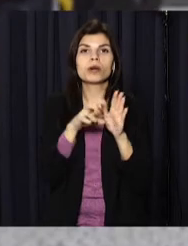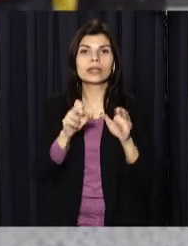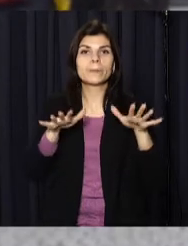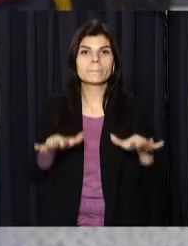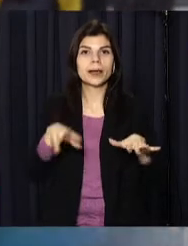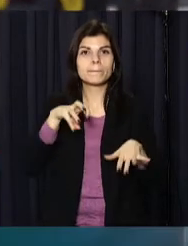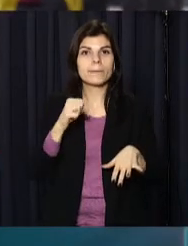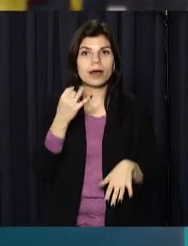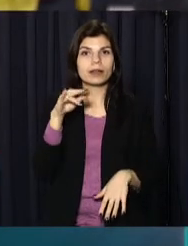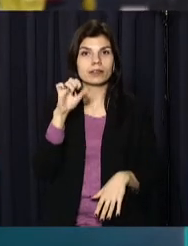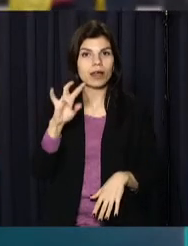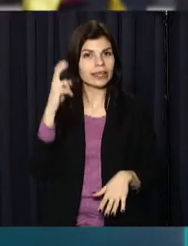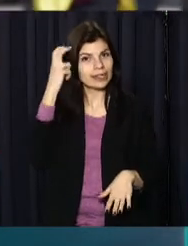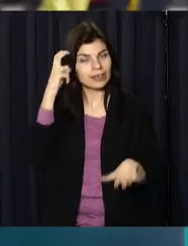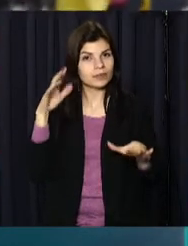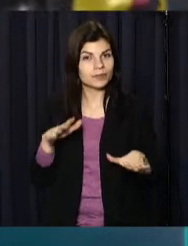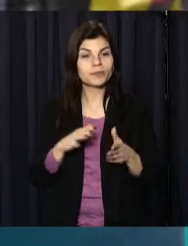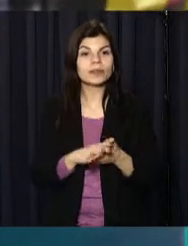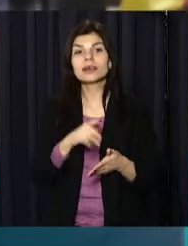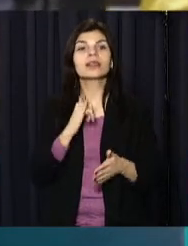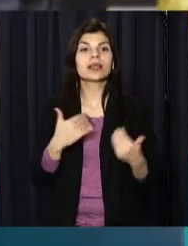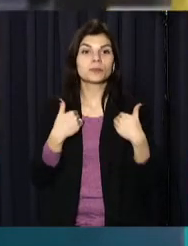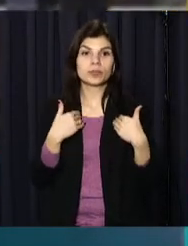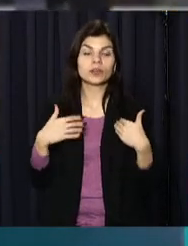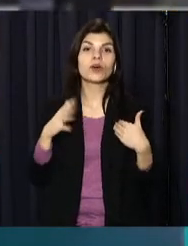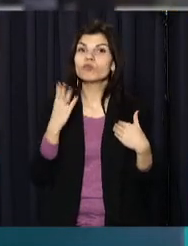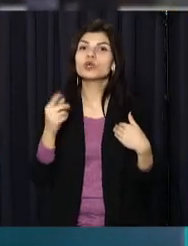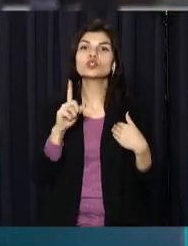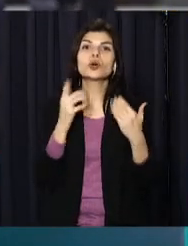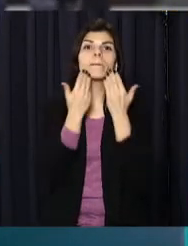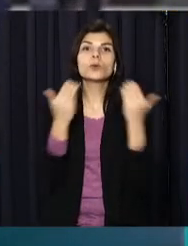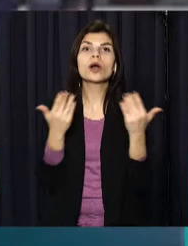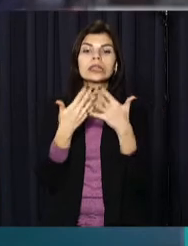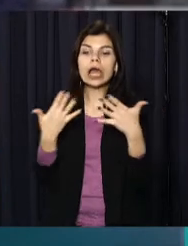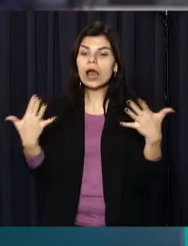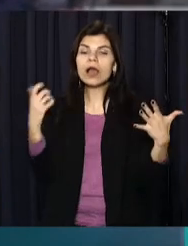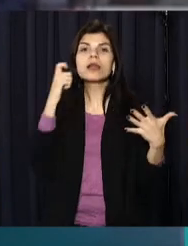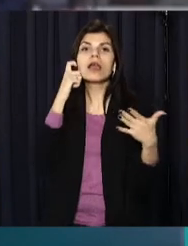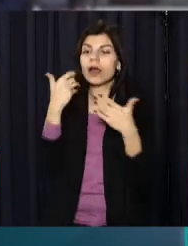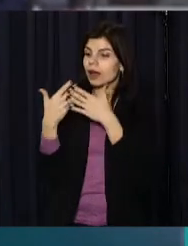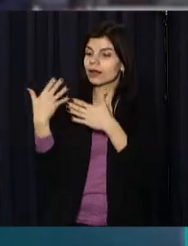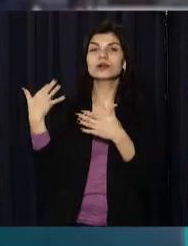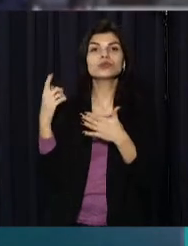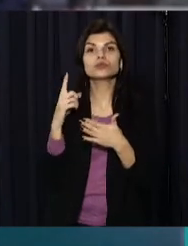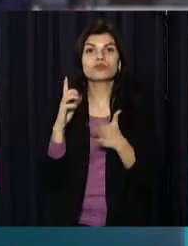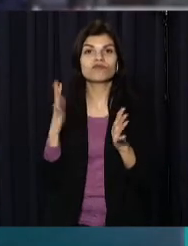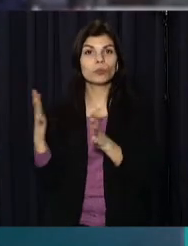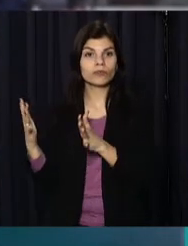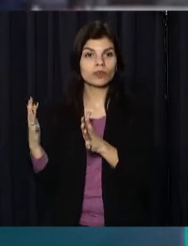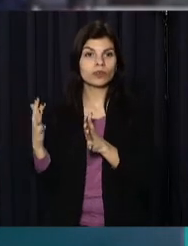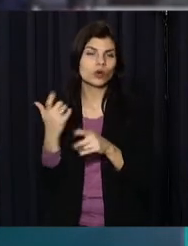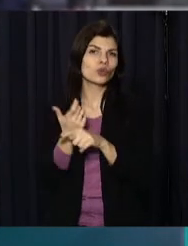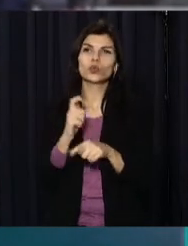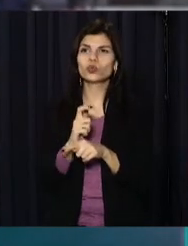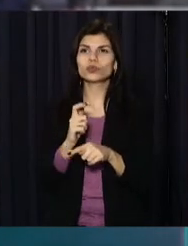Особисто для мене, взагалі, бо що відбувається в країні за останні роки, це дуже